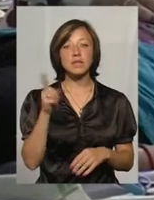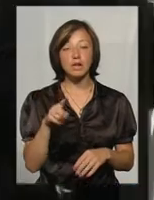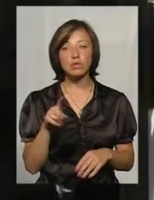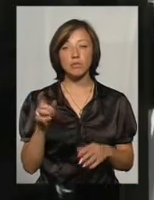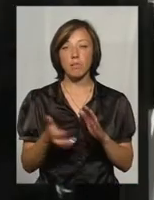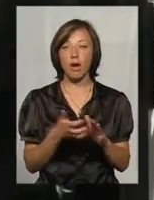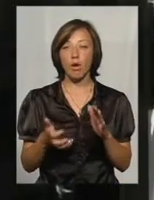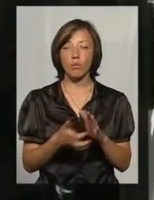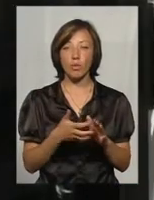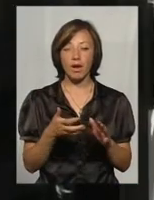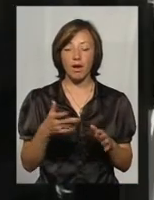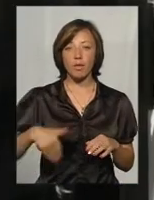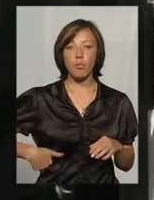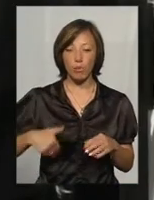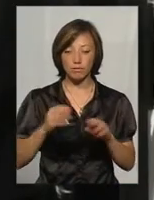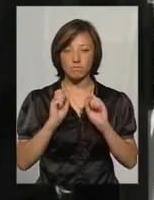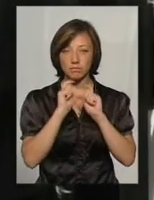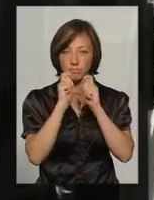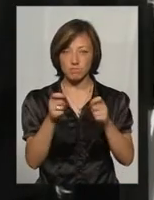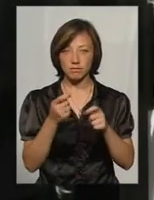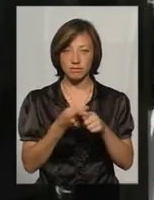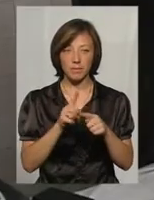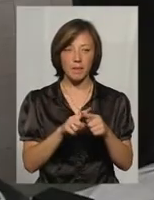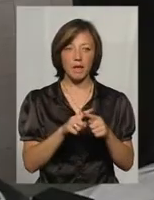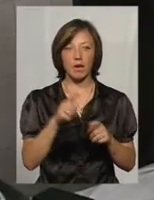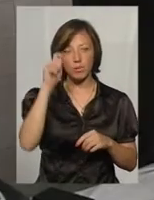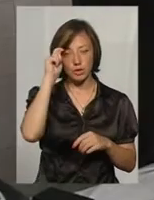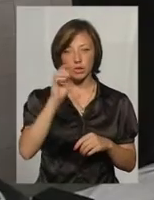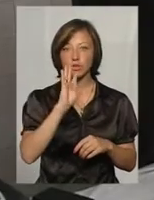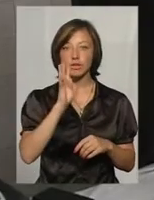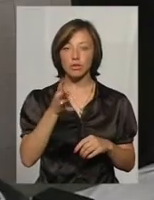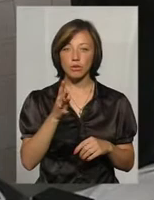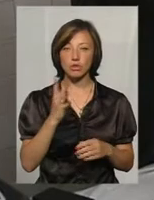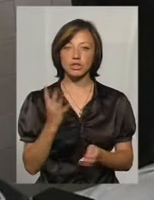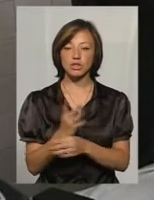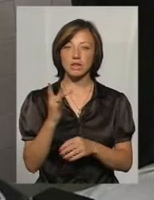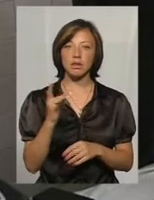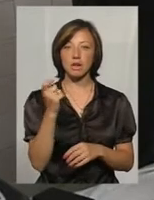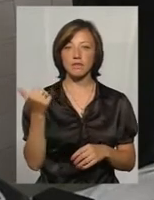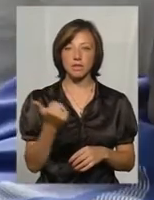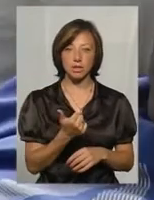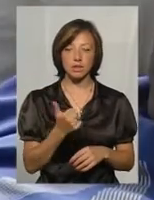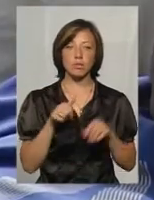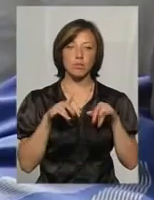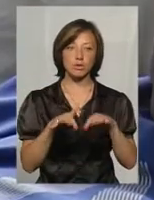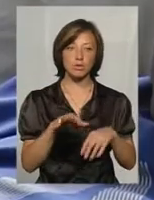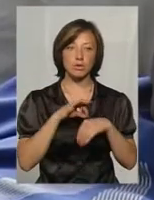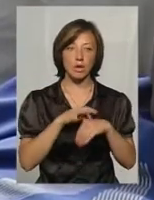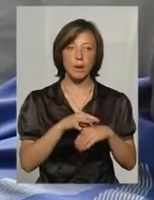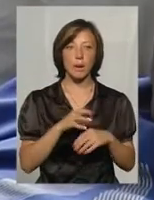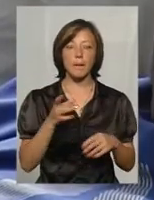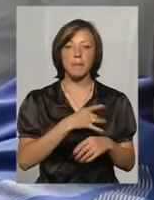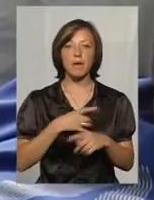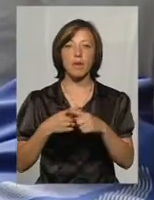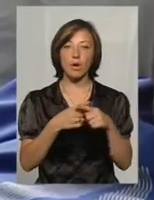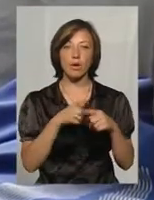що бракує донорських органів. Анатолій Бойко понад 4 роки, 4 рази на тиждень проходить процедуру. В Білорусі